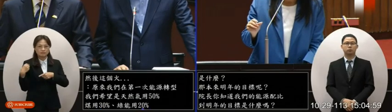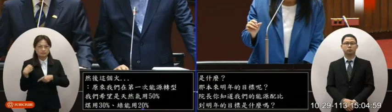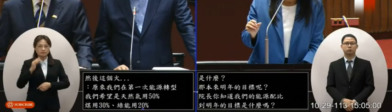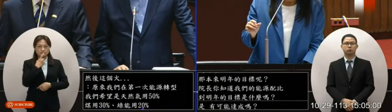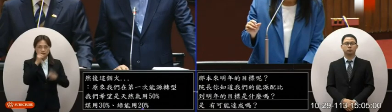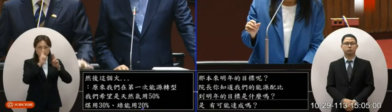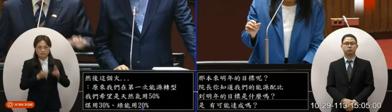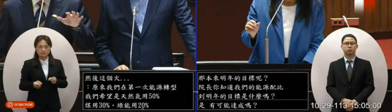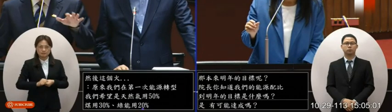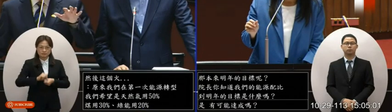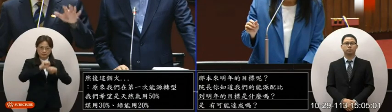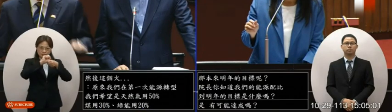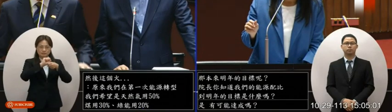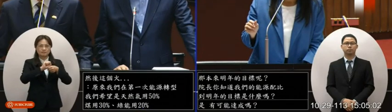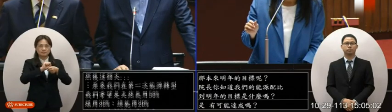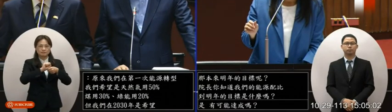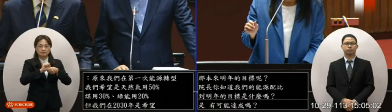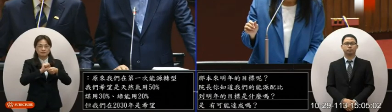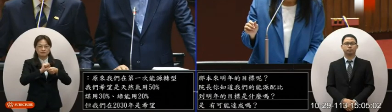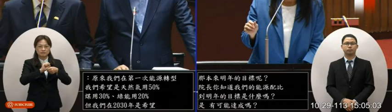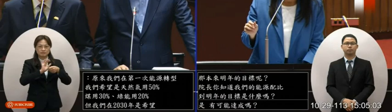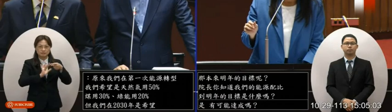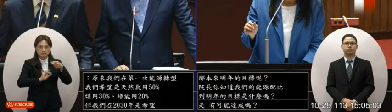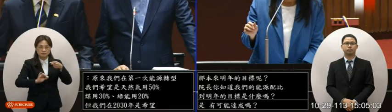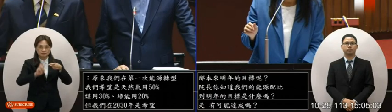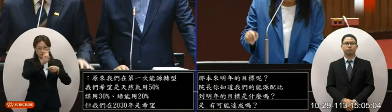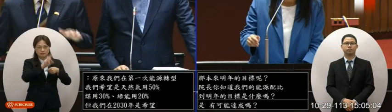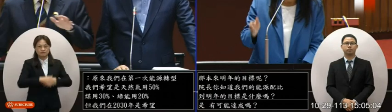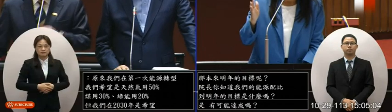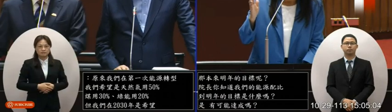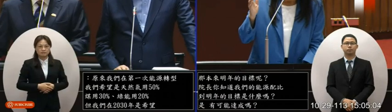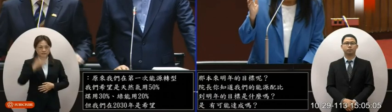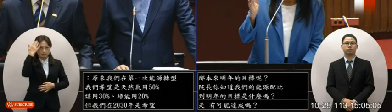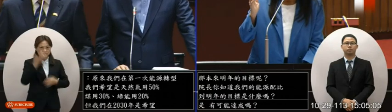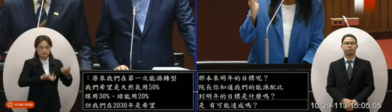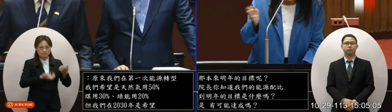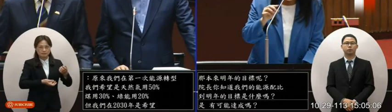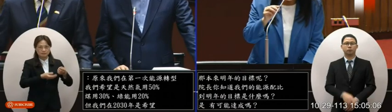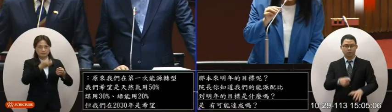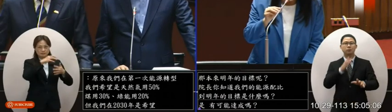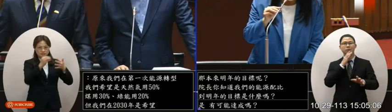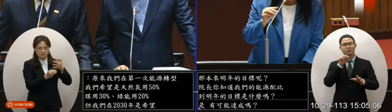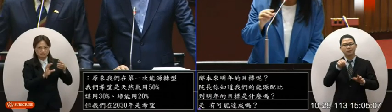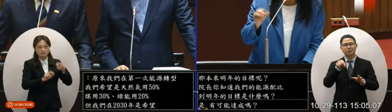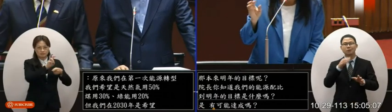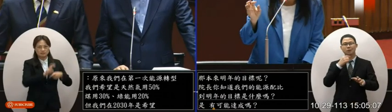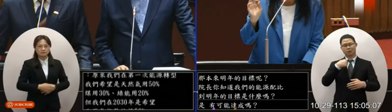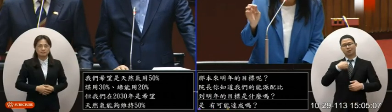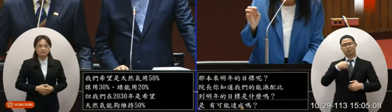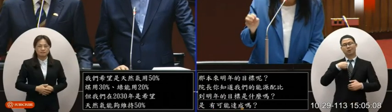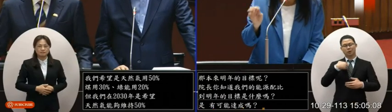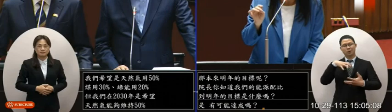綠能再生能源要加加到30%把煤降到20%是這就是本席